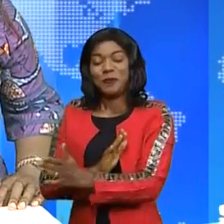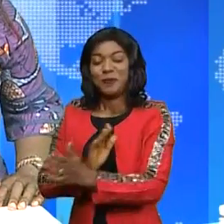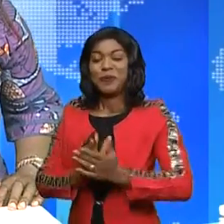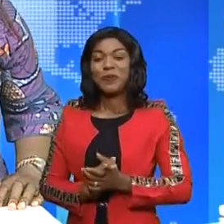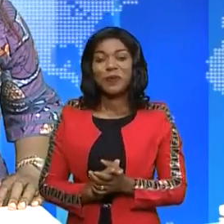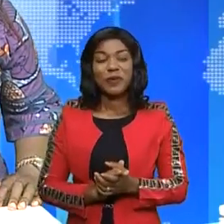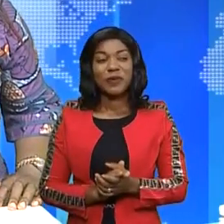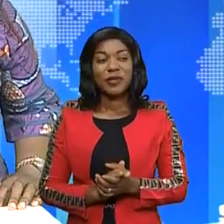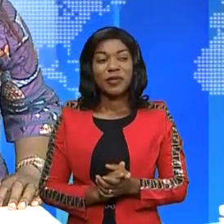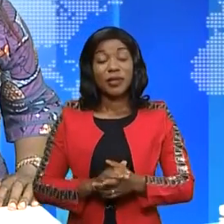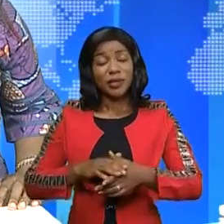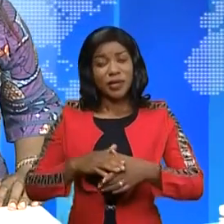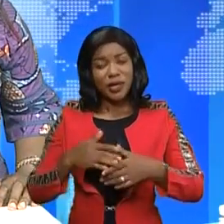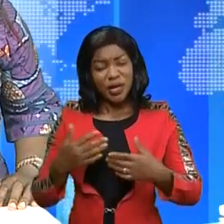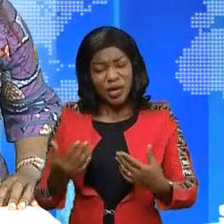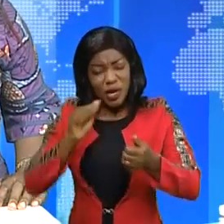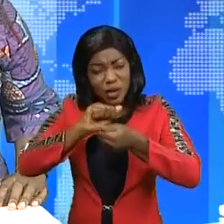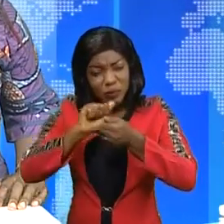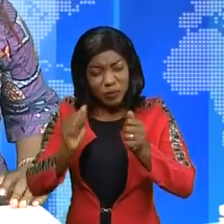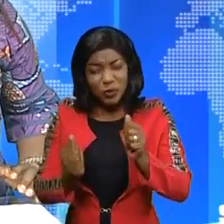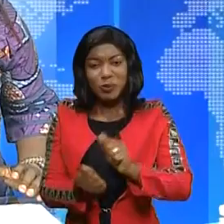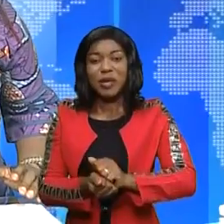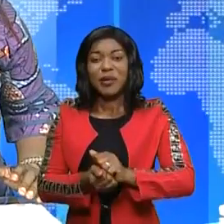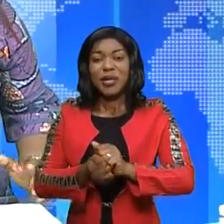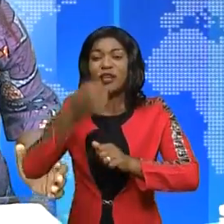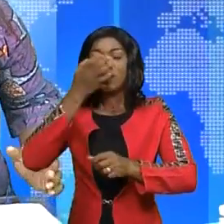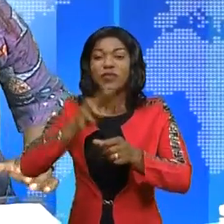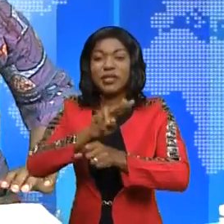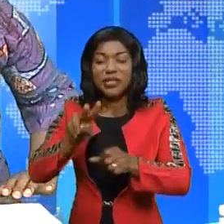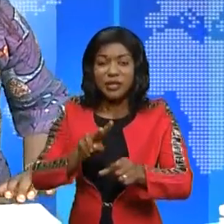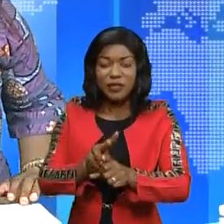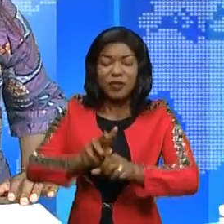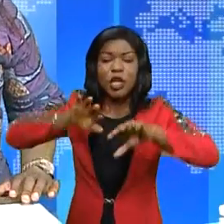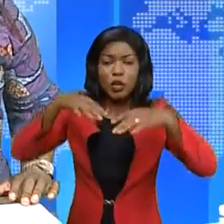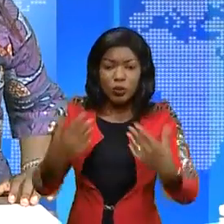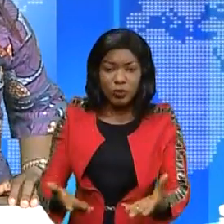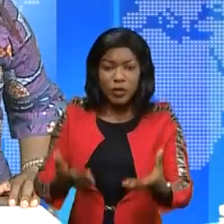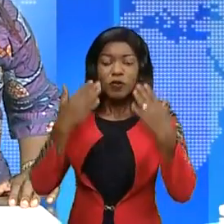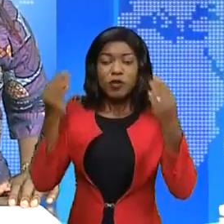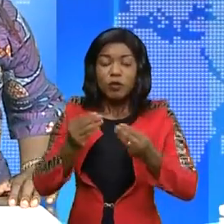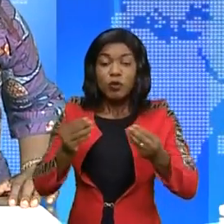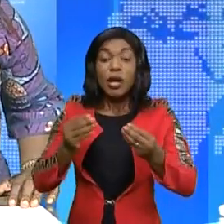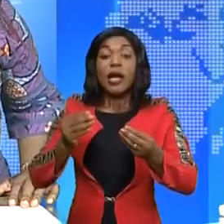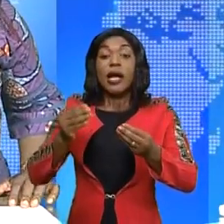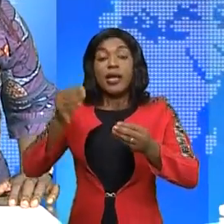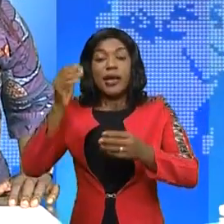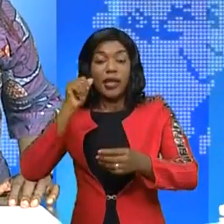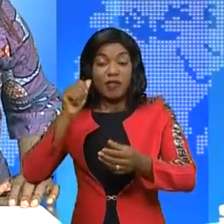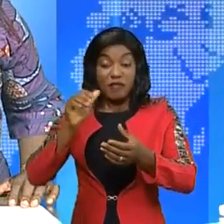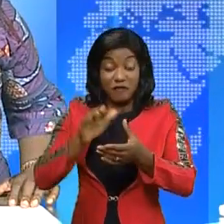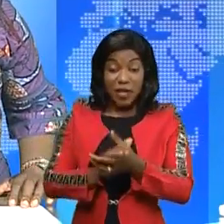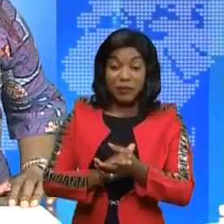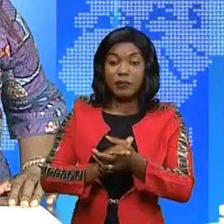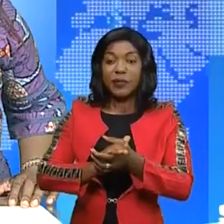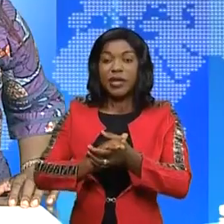Quelle est l'appréhension du Covid-19 en milieu rural ? La femme rurale de Gungu a été sensibilisée sur le danger que présente